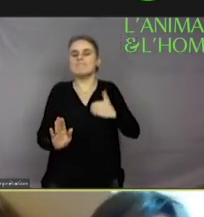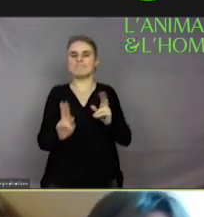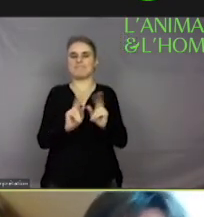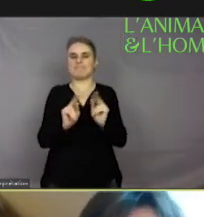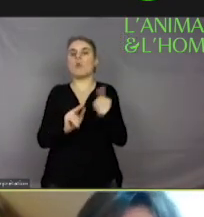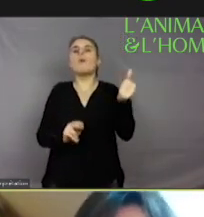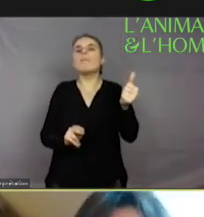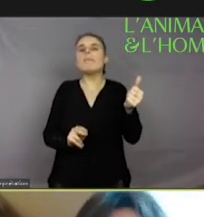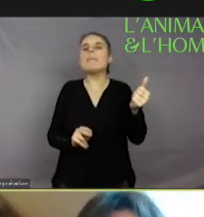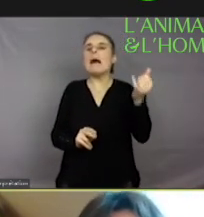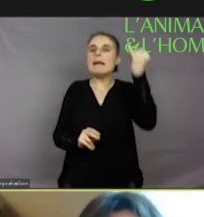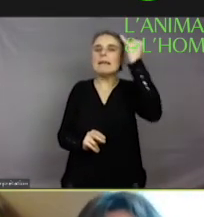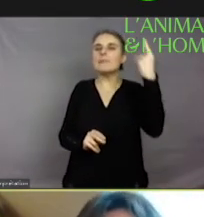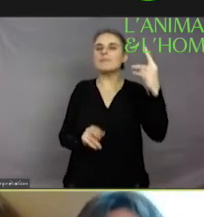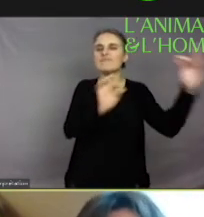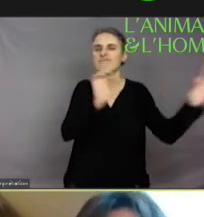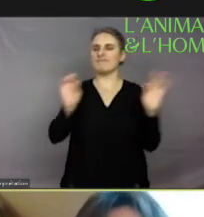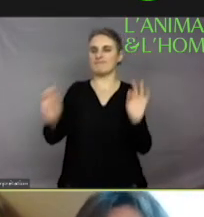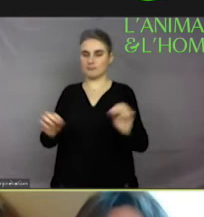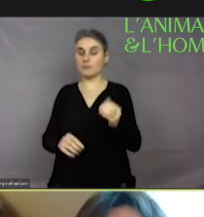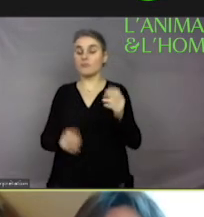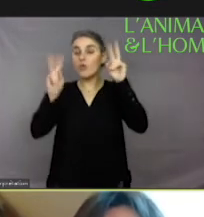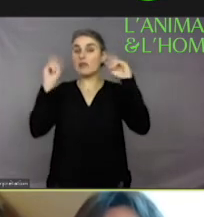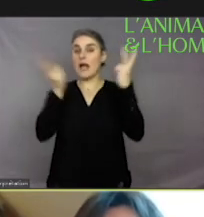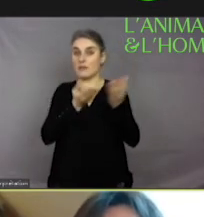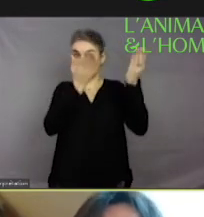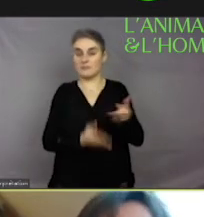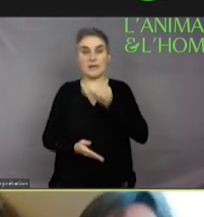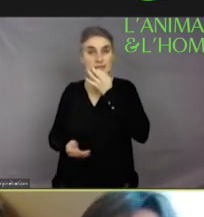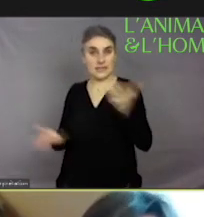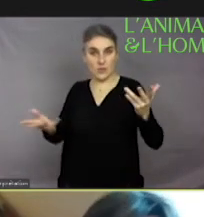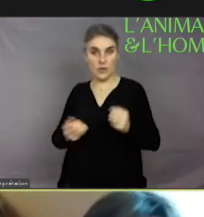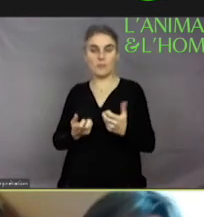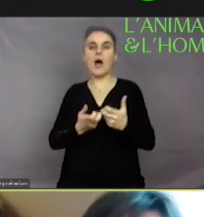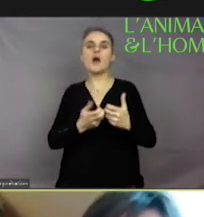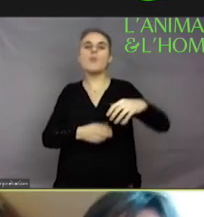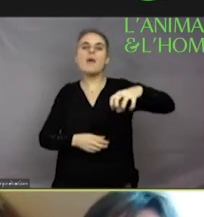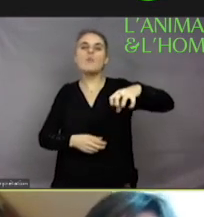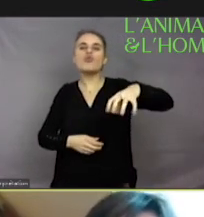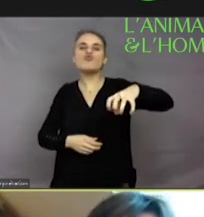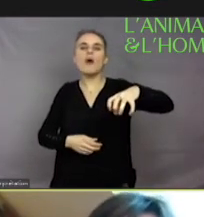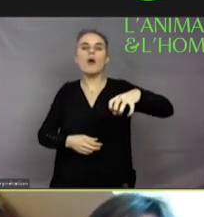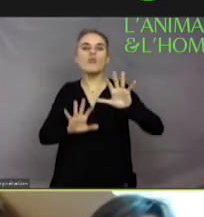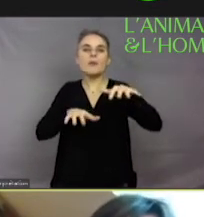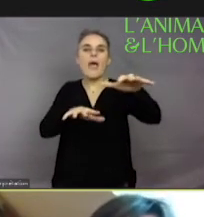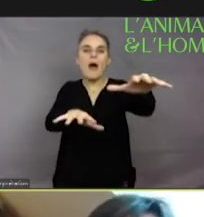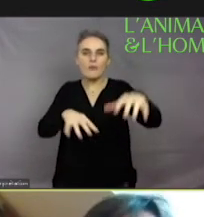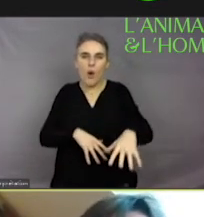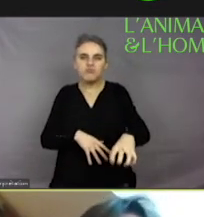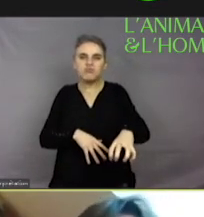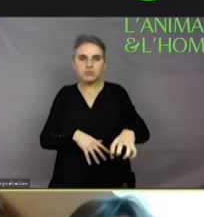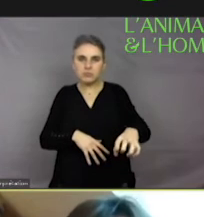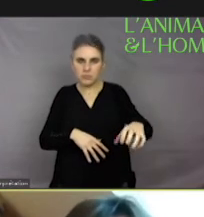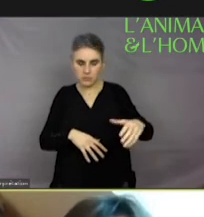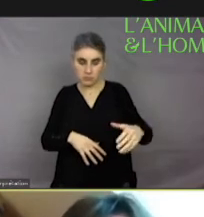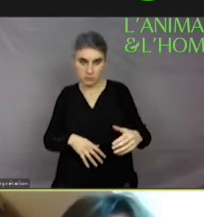dit généralement. il dit que bon, par exemple, une éponge, on va dire qu